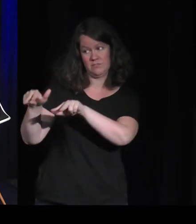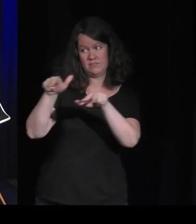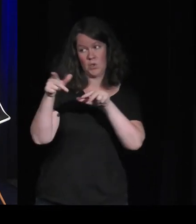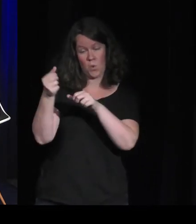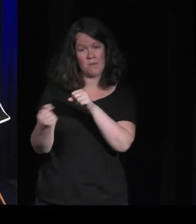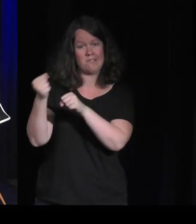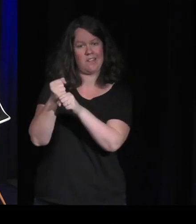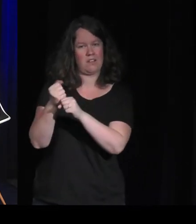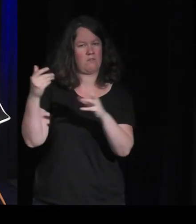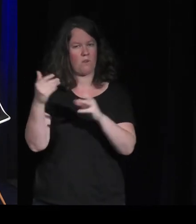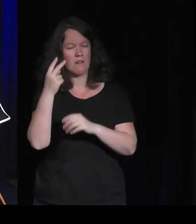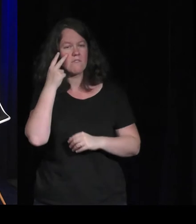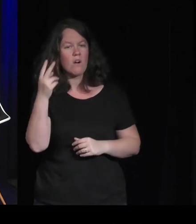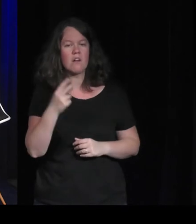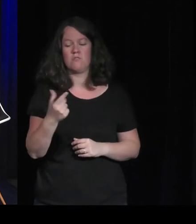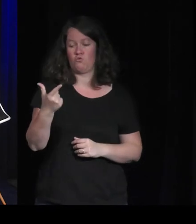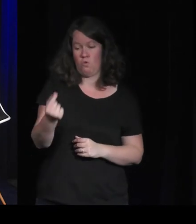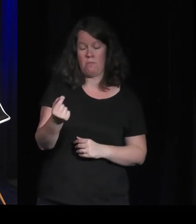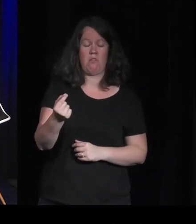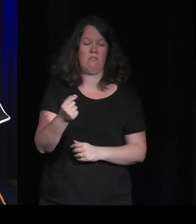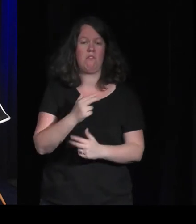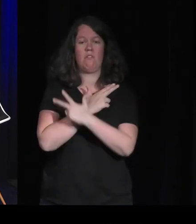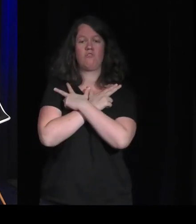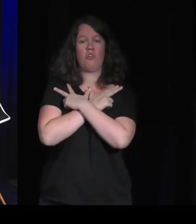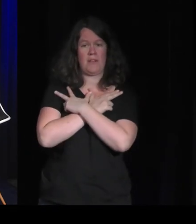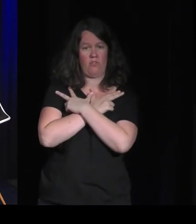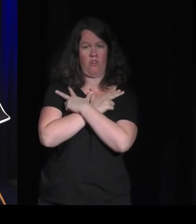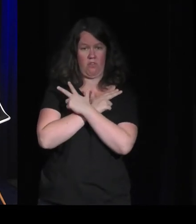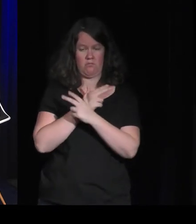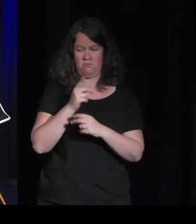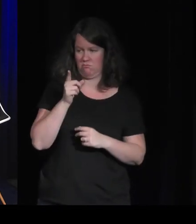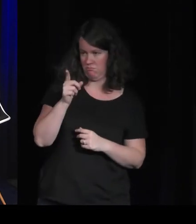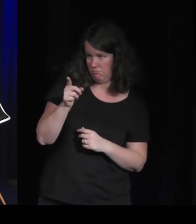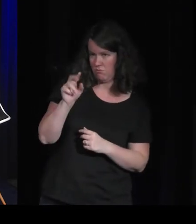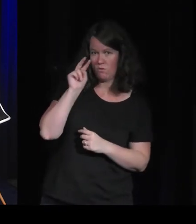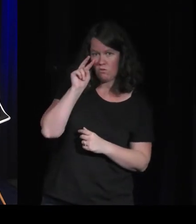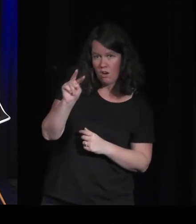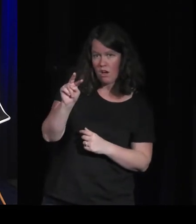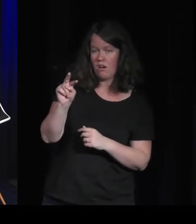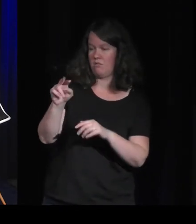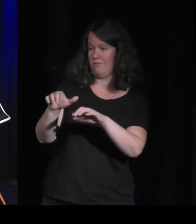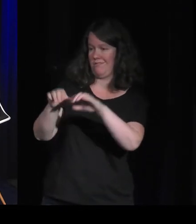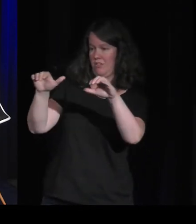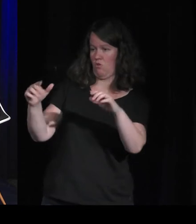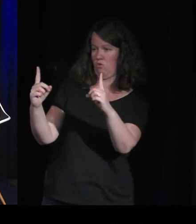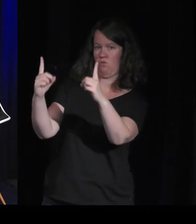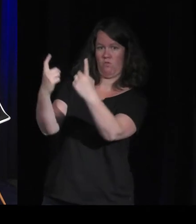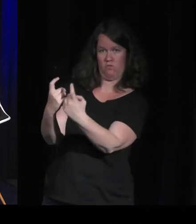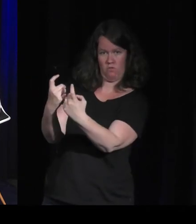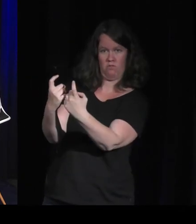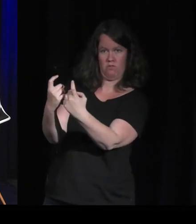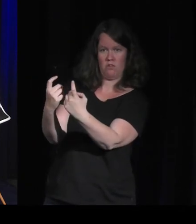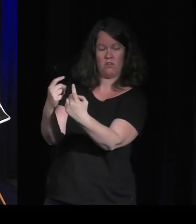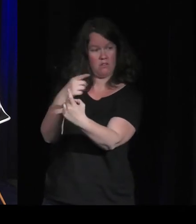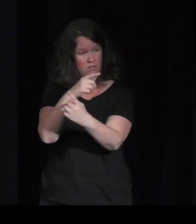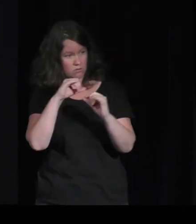'un couple qui joue à Tomb Raider. Vous voyez qu'entre ce qui se passe à l'écran et ce qui se passe dans le canapé, c'est très laborieux.'est-à-dire, il